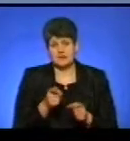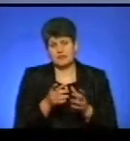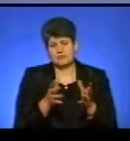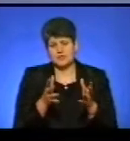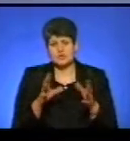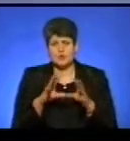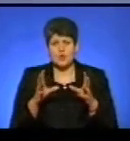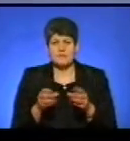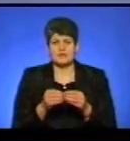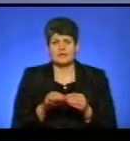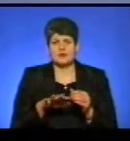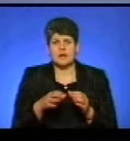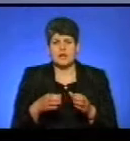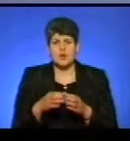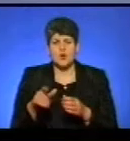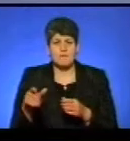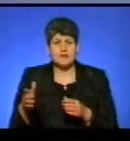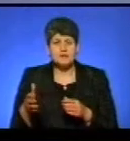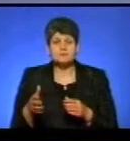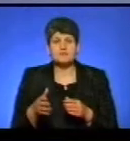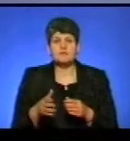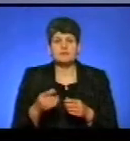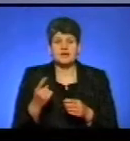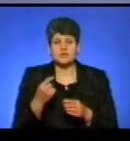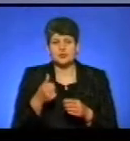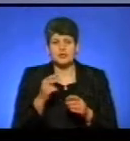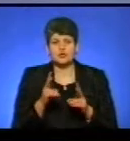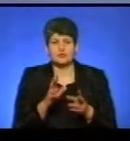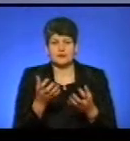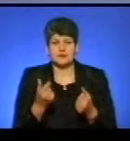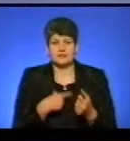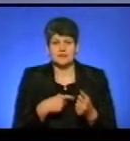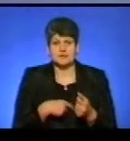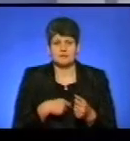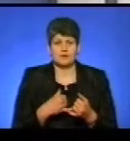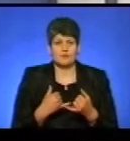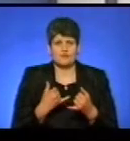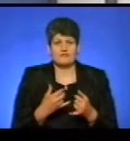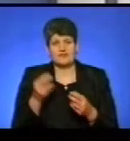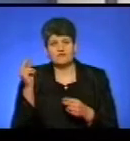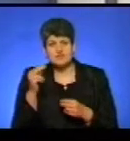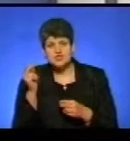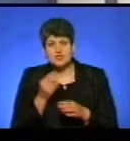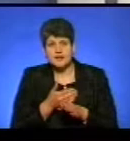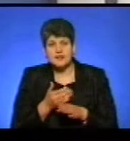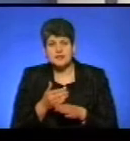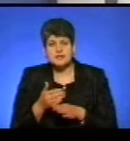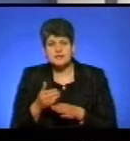об'єднаних територіальних громадах, в принципі, в перших роках практично ніхто не брав на себе ці повноваження. Вони вчилися, як то кажуть,